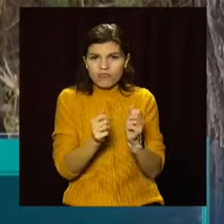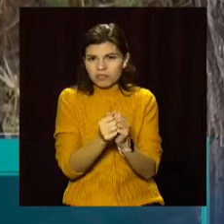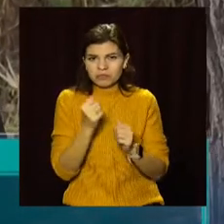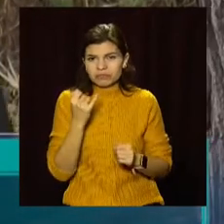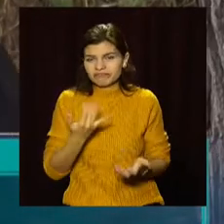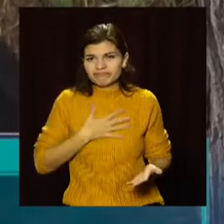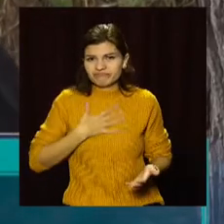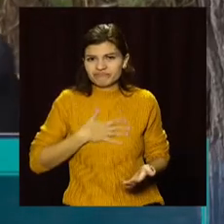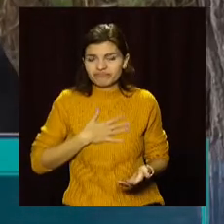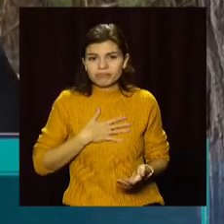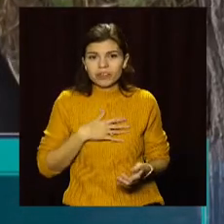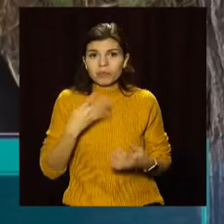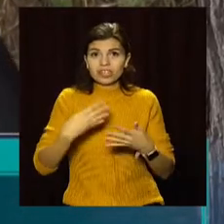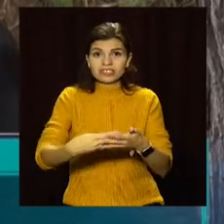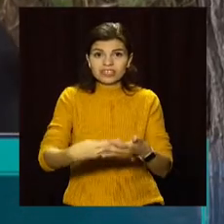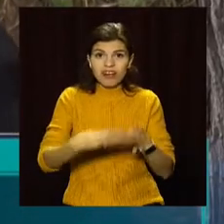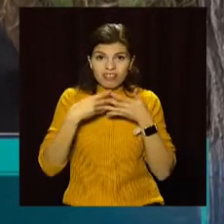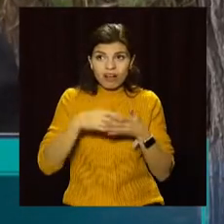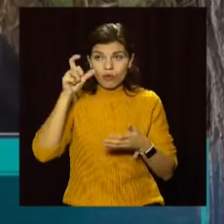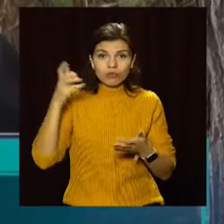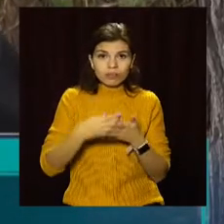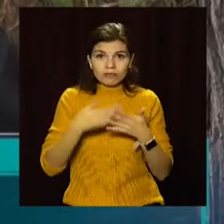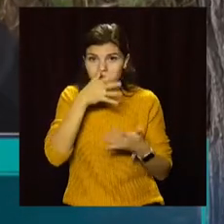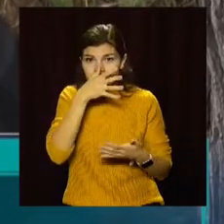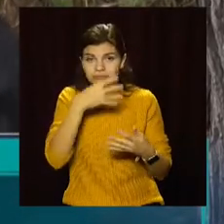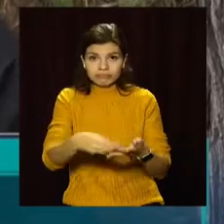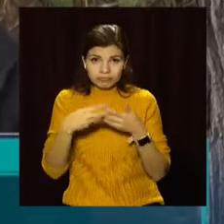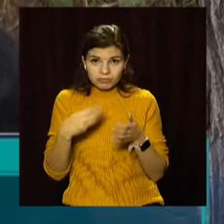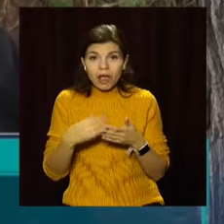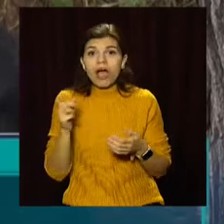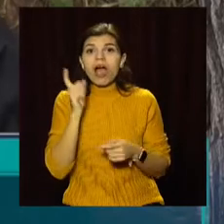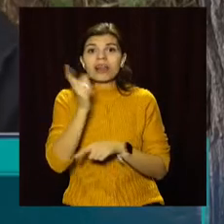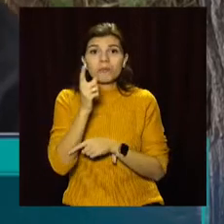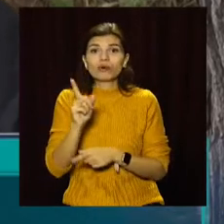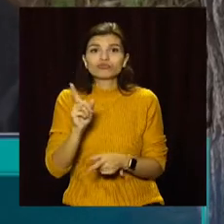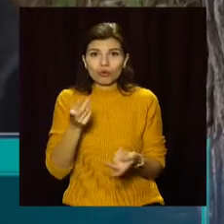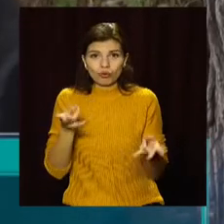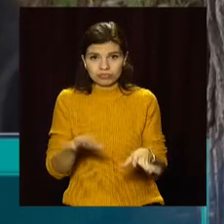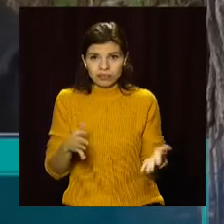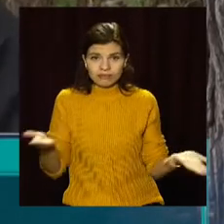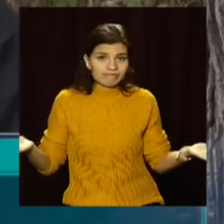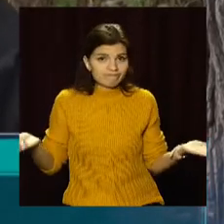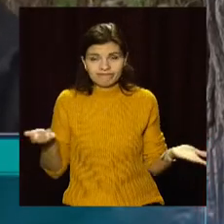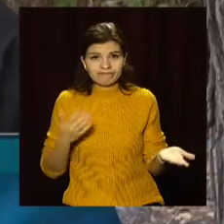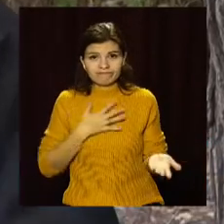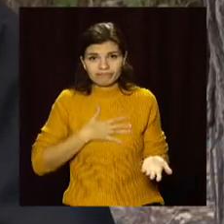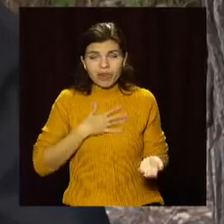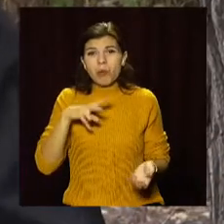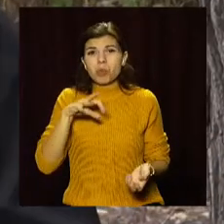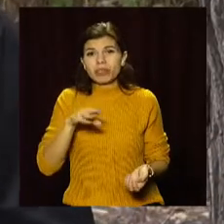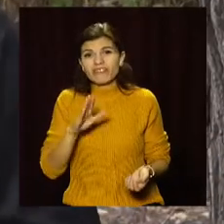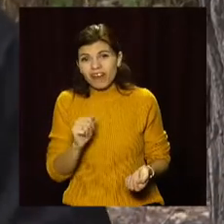тому що сітями вилавлюють її. І що залишається рибакам, які зберегли лов'ять? Це так, плотвічка,